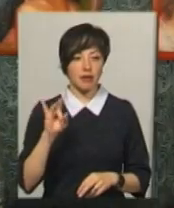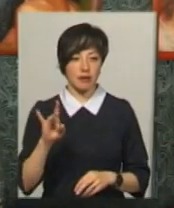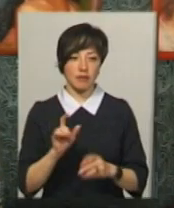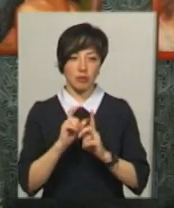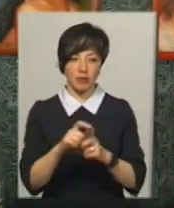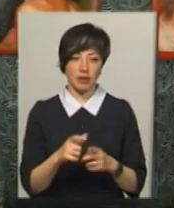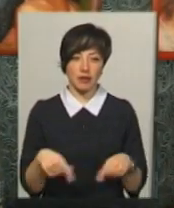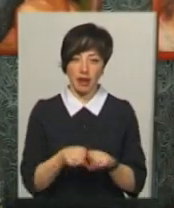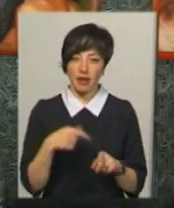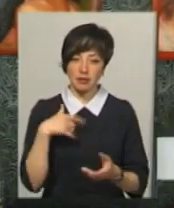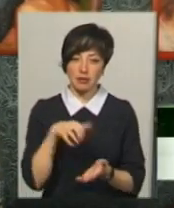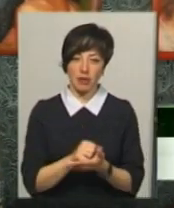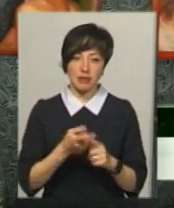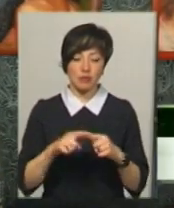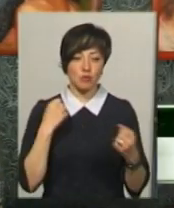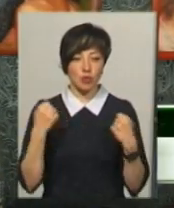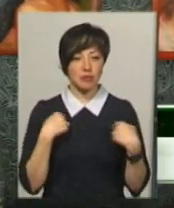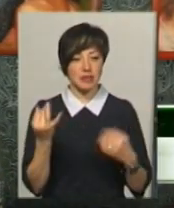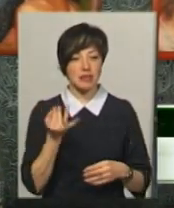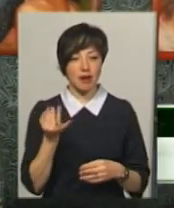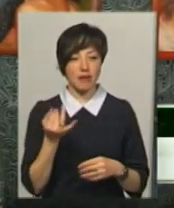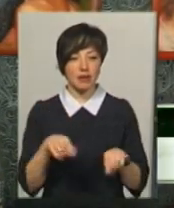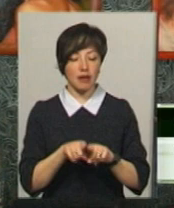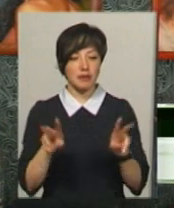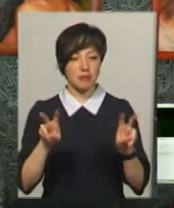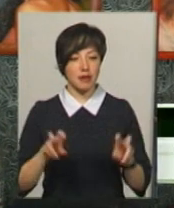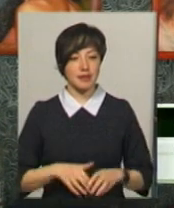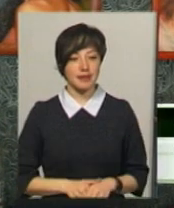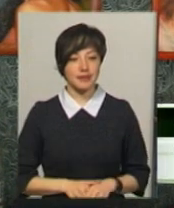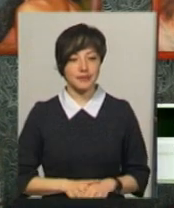Так, як я займаюся цим спортом, то мені цікава така тематика –